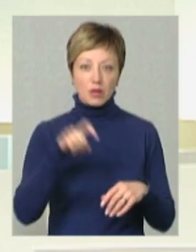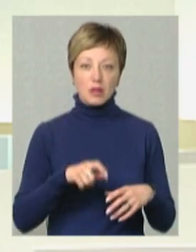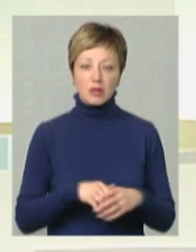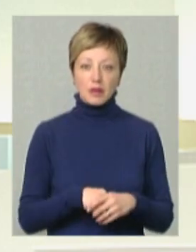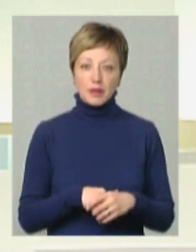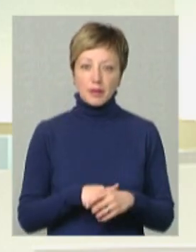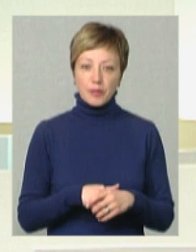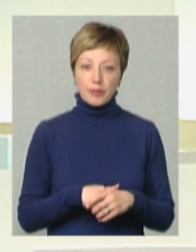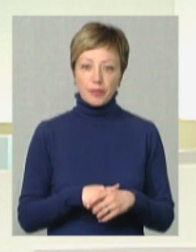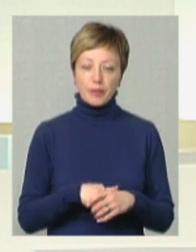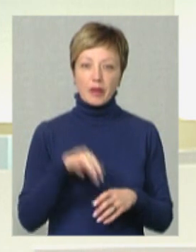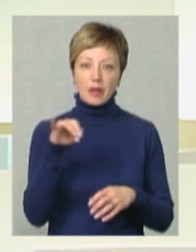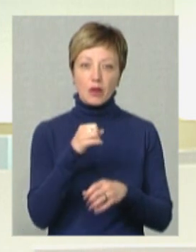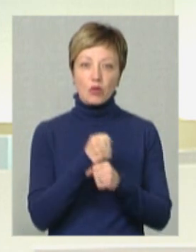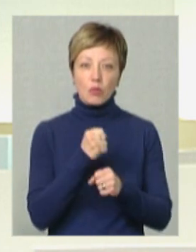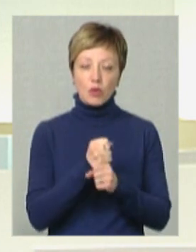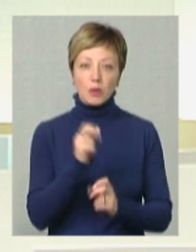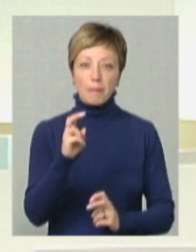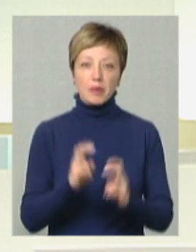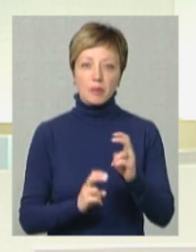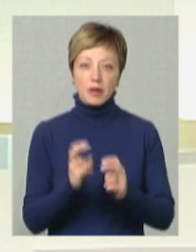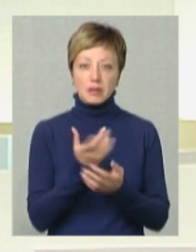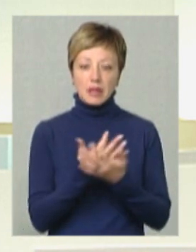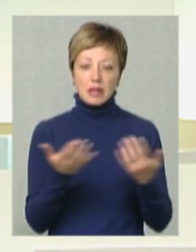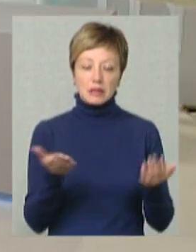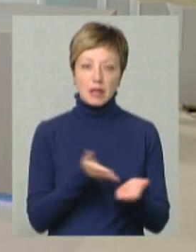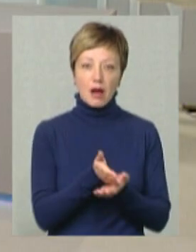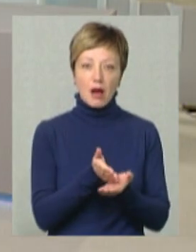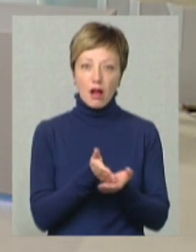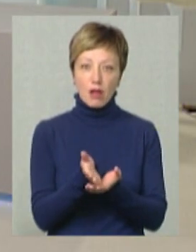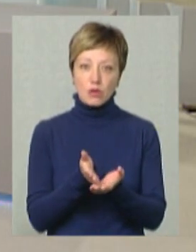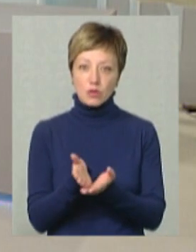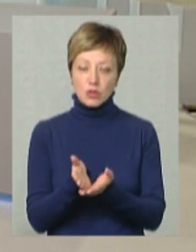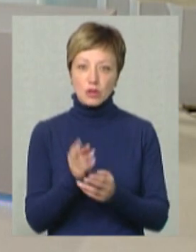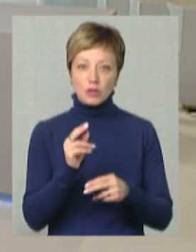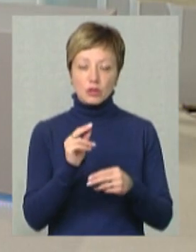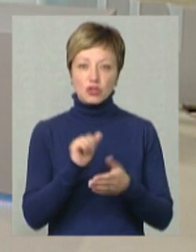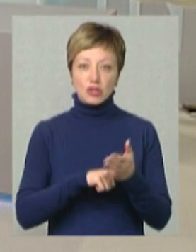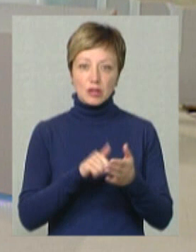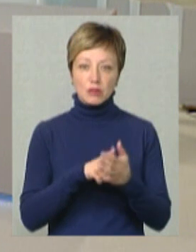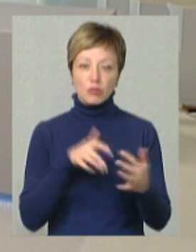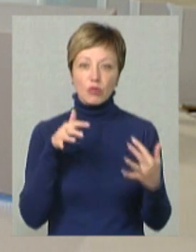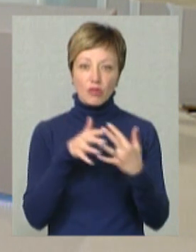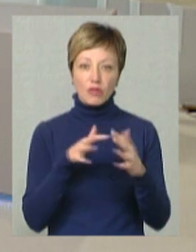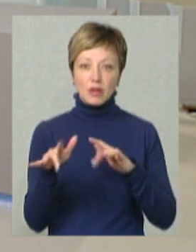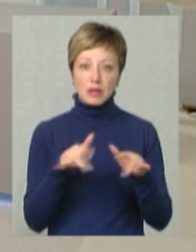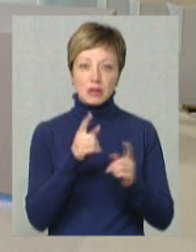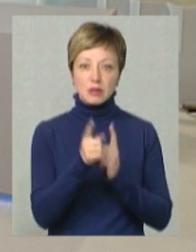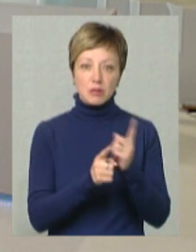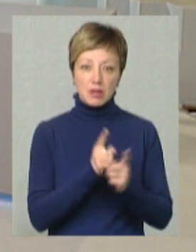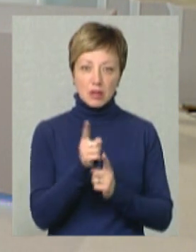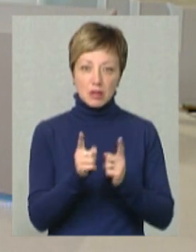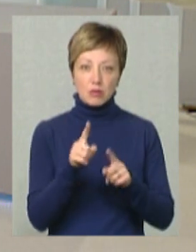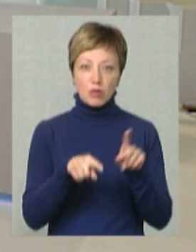і робота підприємств різних галузей через бойові дії змінилася